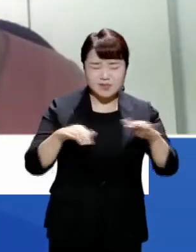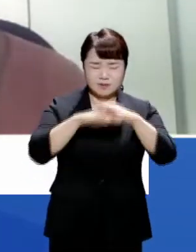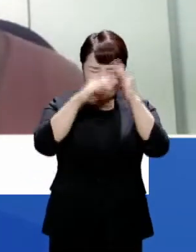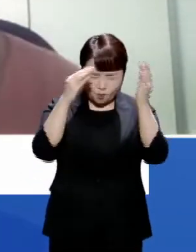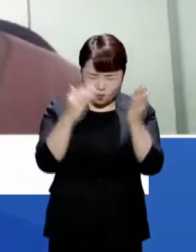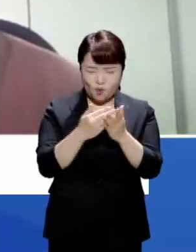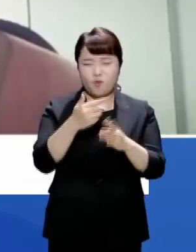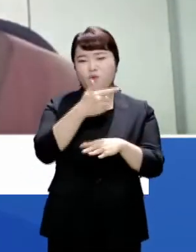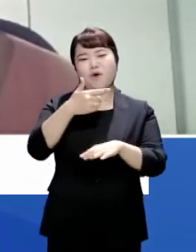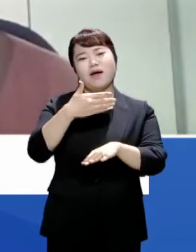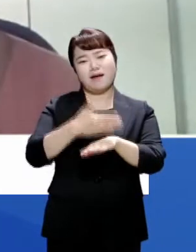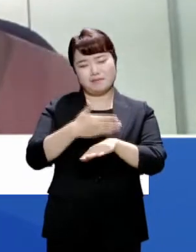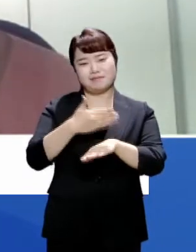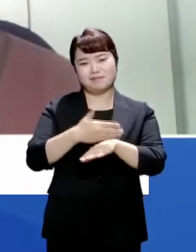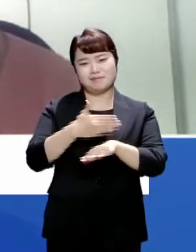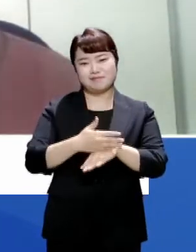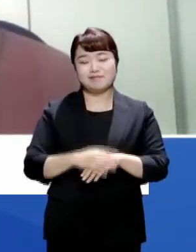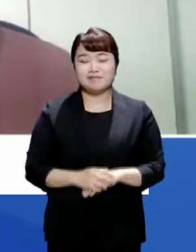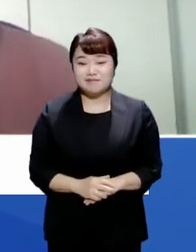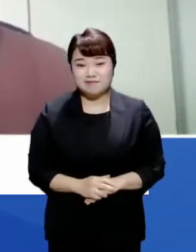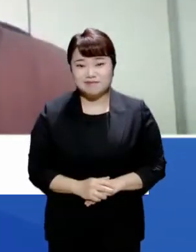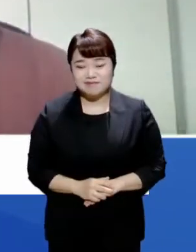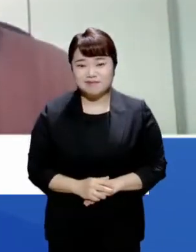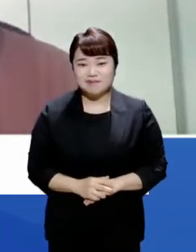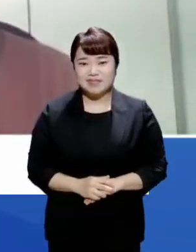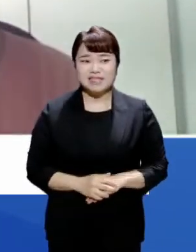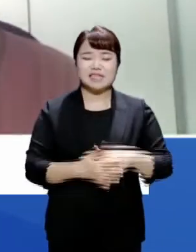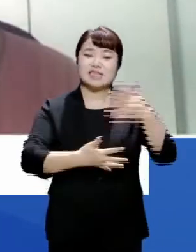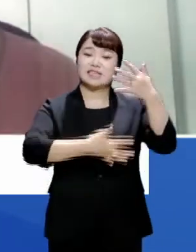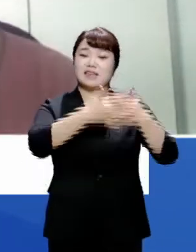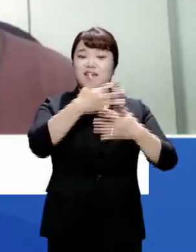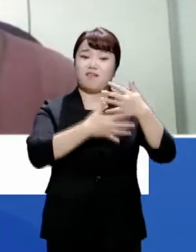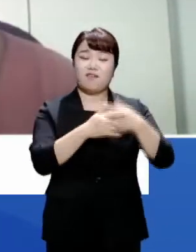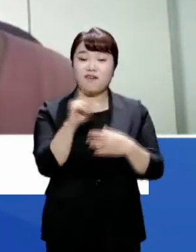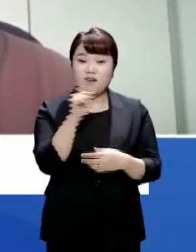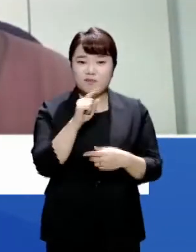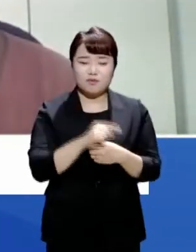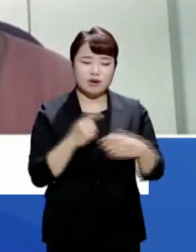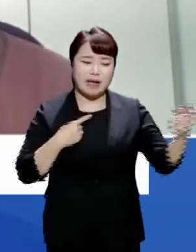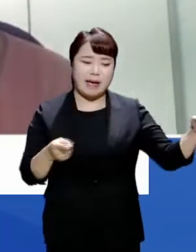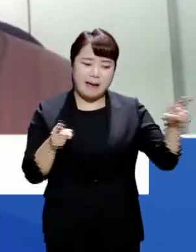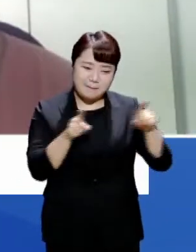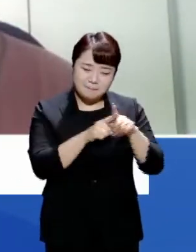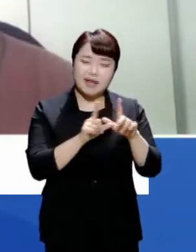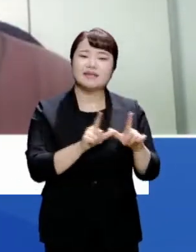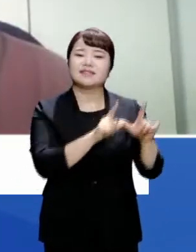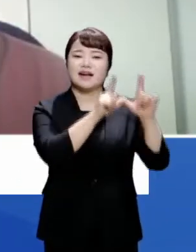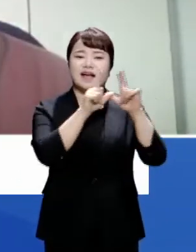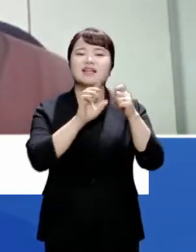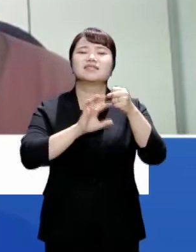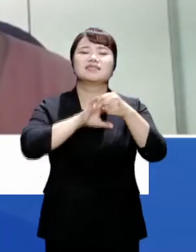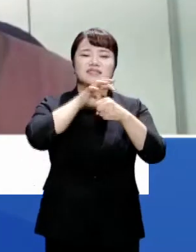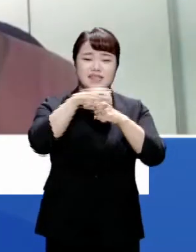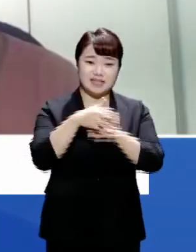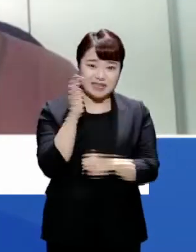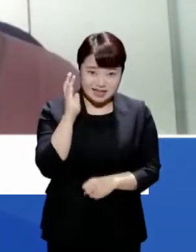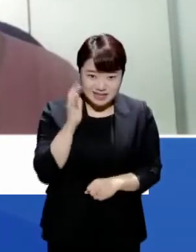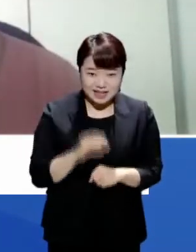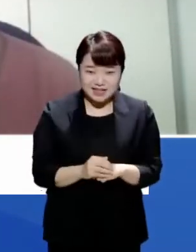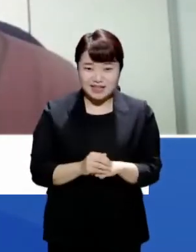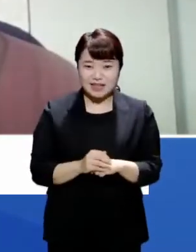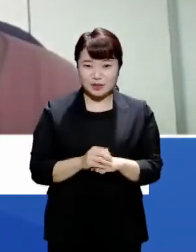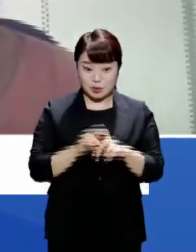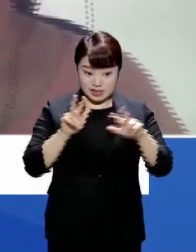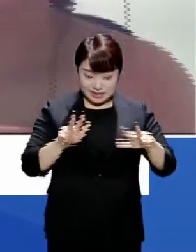감사의 말씀을 먼저 전화드리고요. 이 영화는 우리가 함께 살아가야 되는 이 세상에 대한 이야기 그리고 현재 우리가